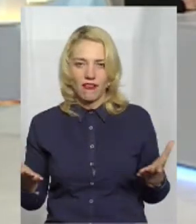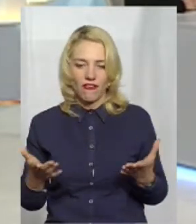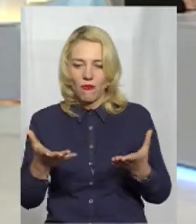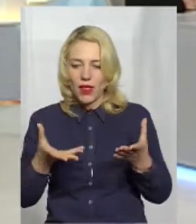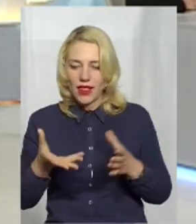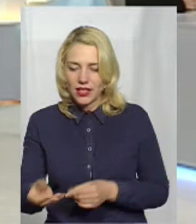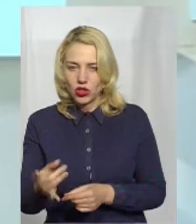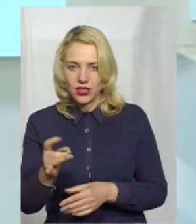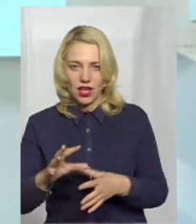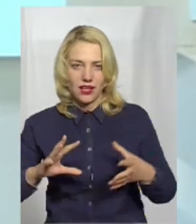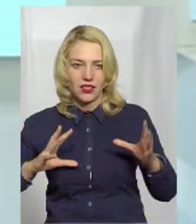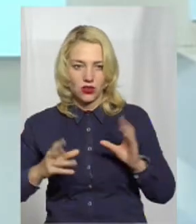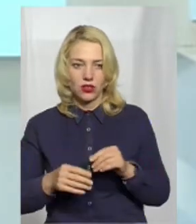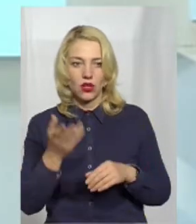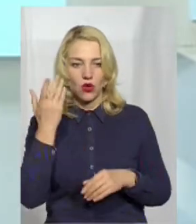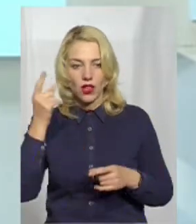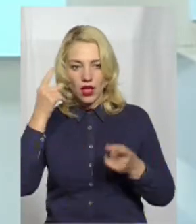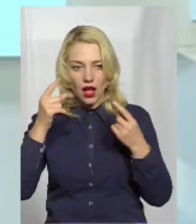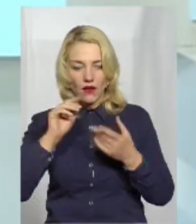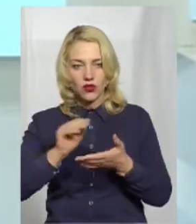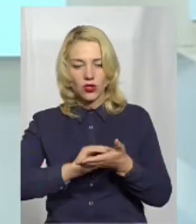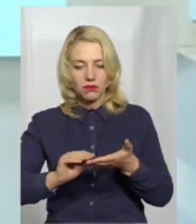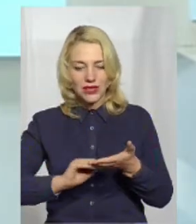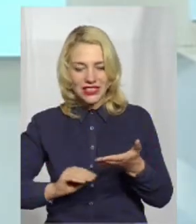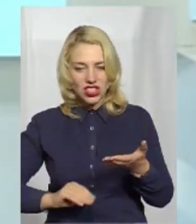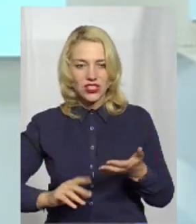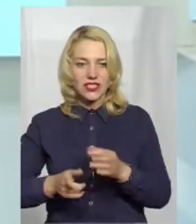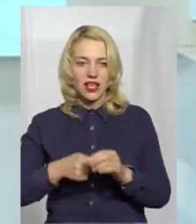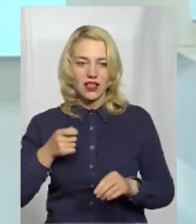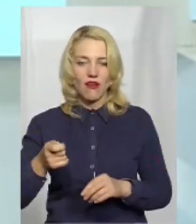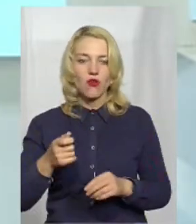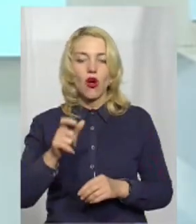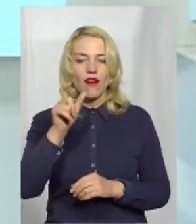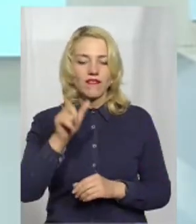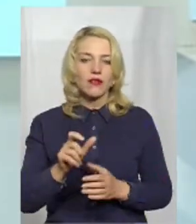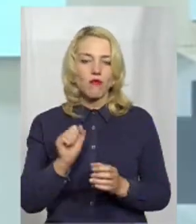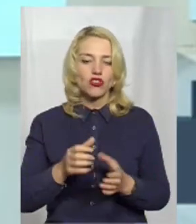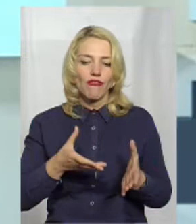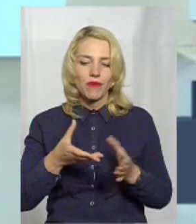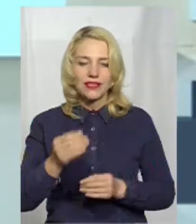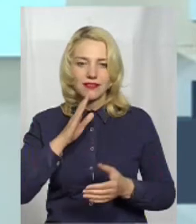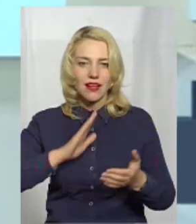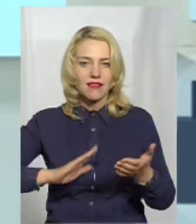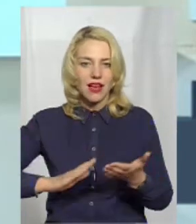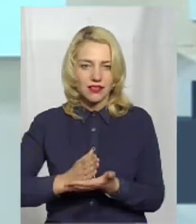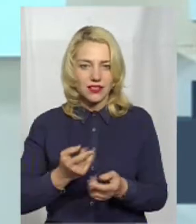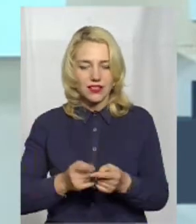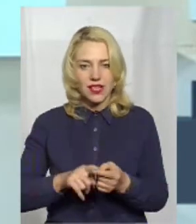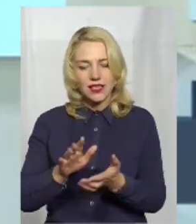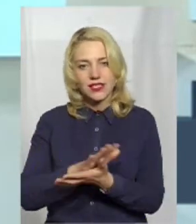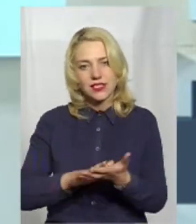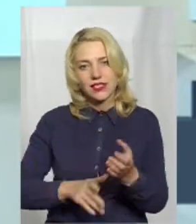Коли автор пише заявку, він може вплинути на якість цієї заявки. На що не може вплинути автор – це на те,